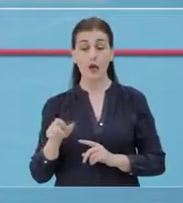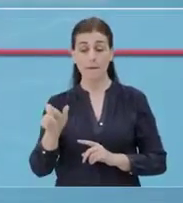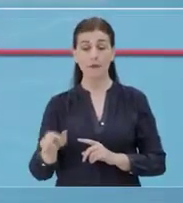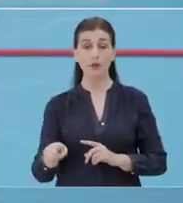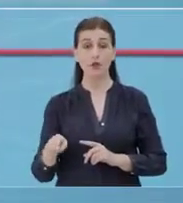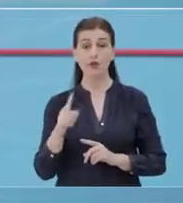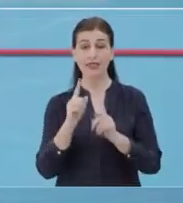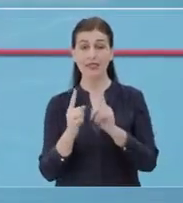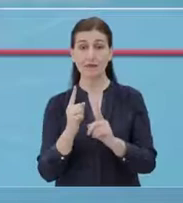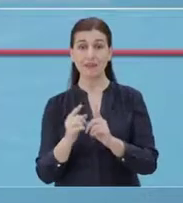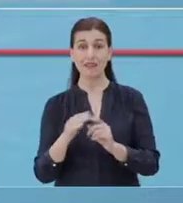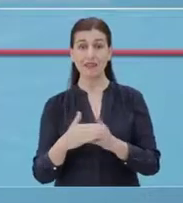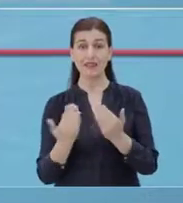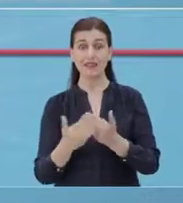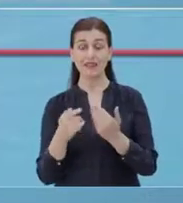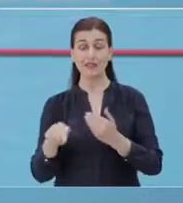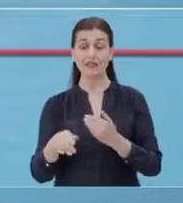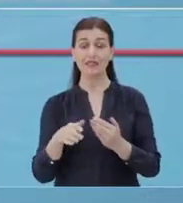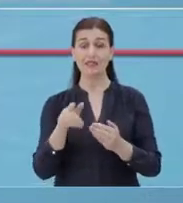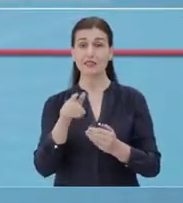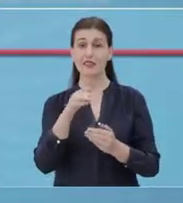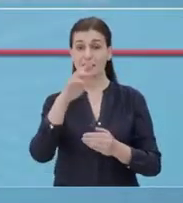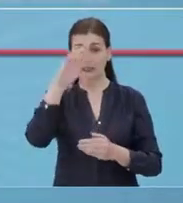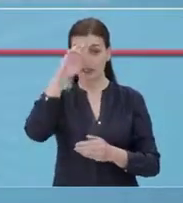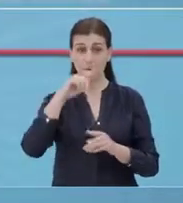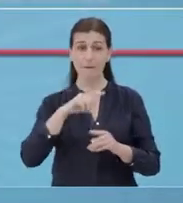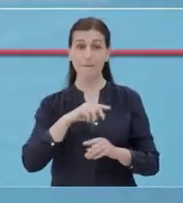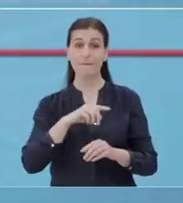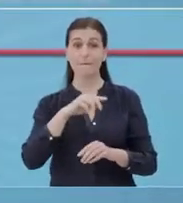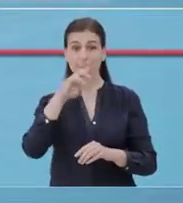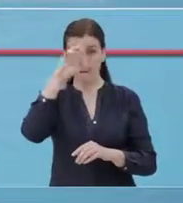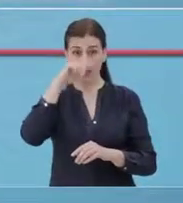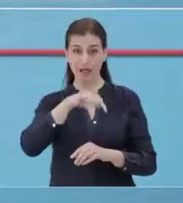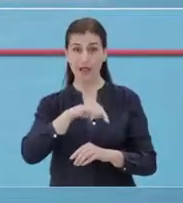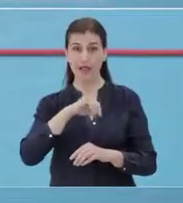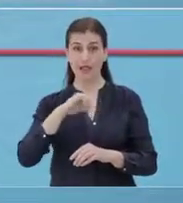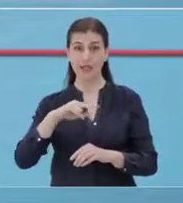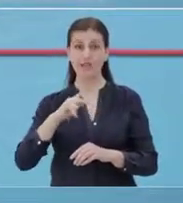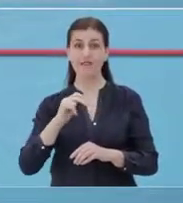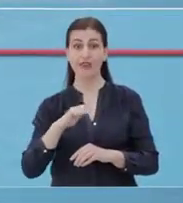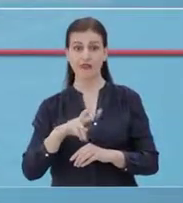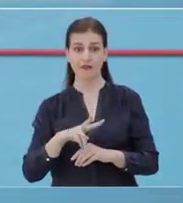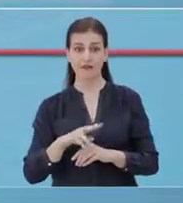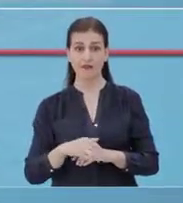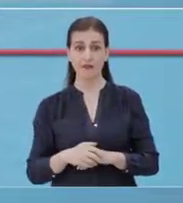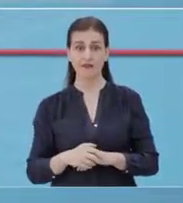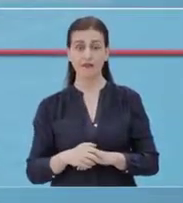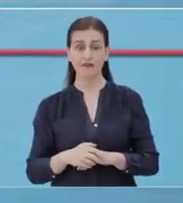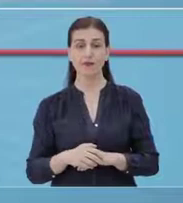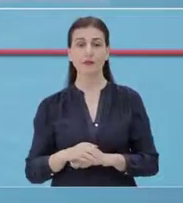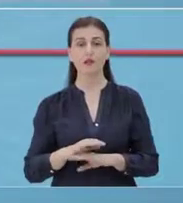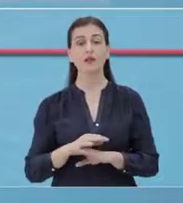ditësh ndodhe i një të buar në shërbimin intensiv të këti të spitalit infektiv.